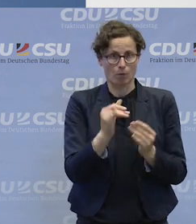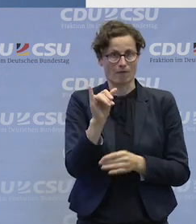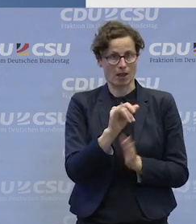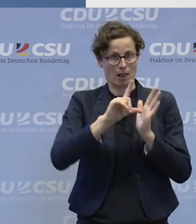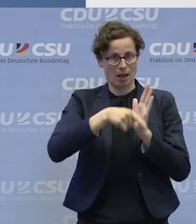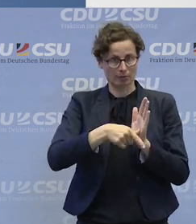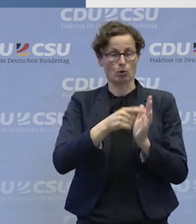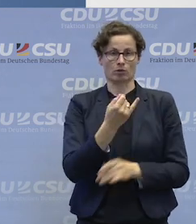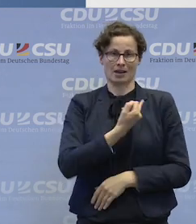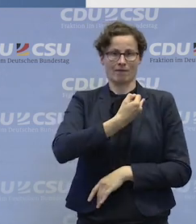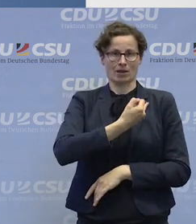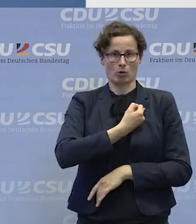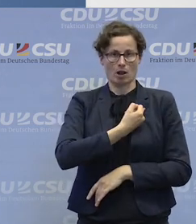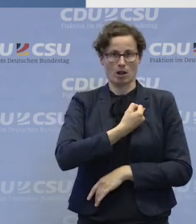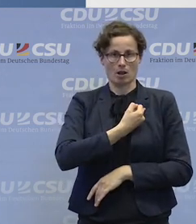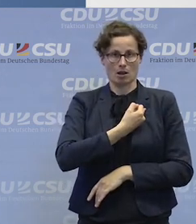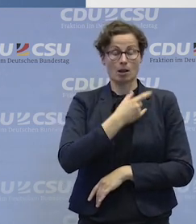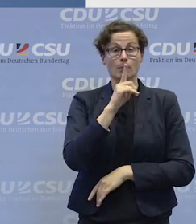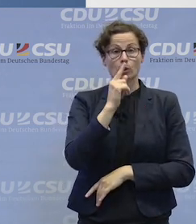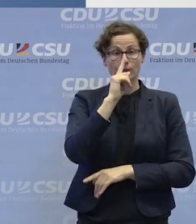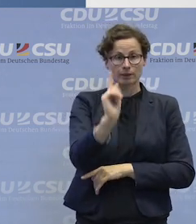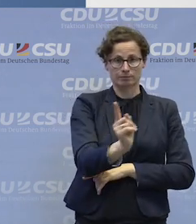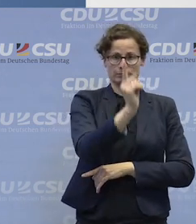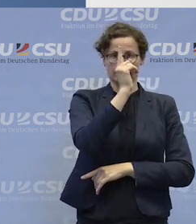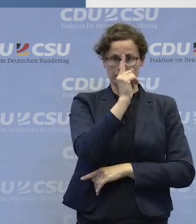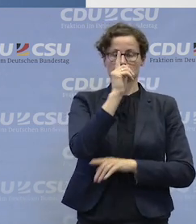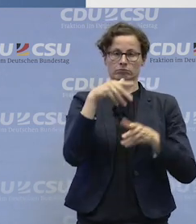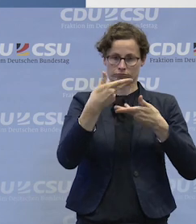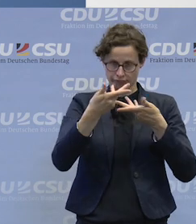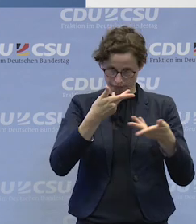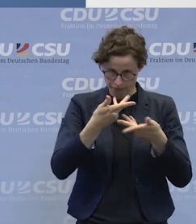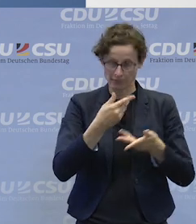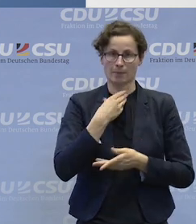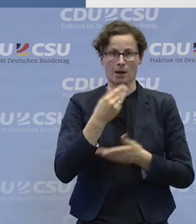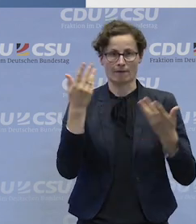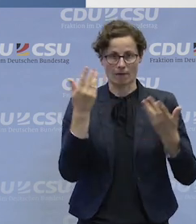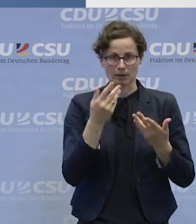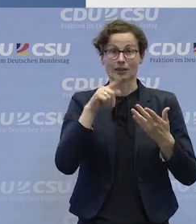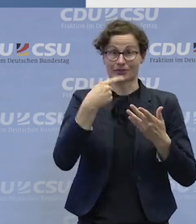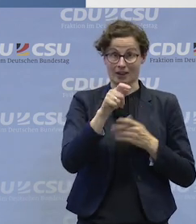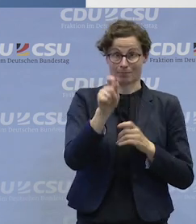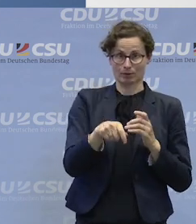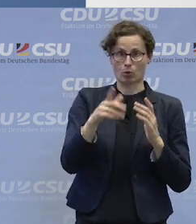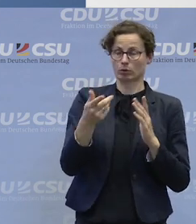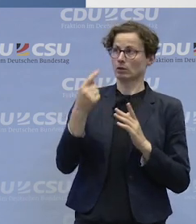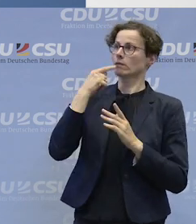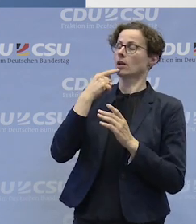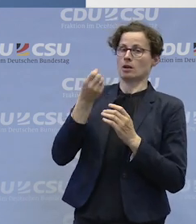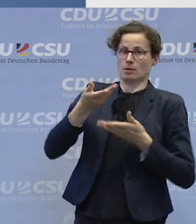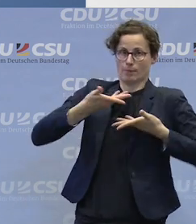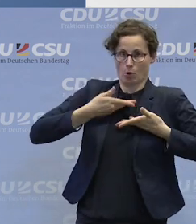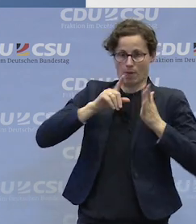damit auch klar ist, welche Hilfen bekomme ich und sind diese Hilfen auch gewährt worden. Von daher ist diese, der Einzelne ist wichtig,